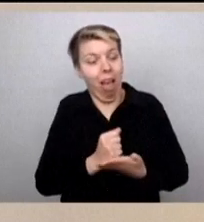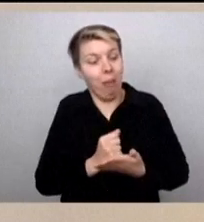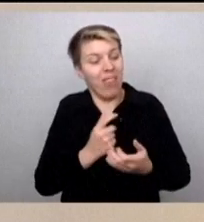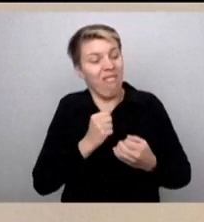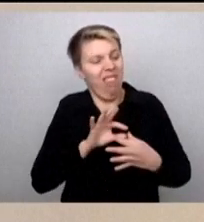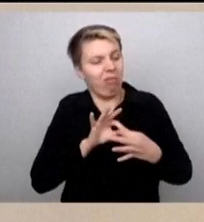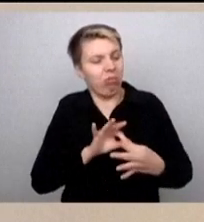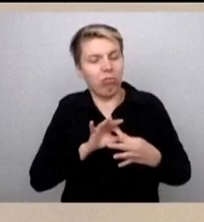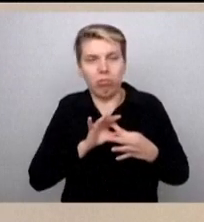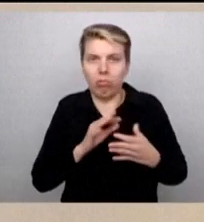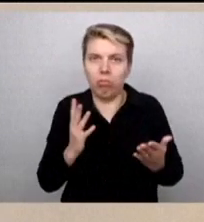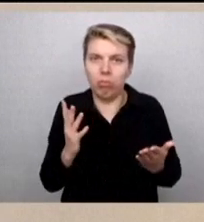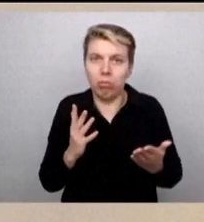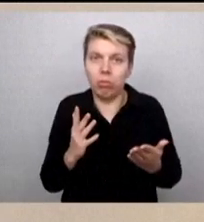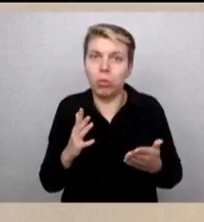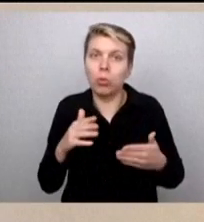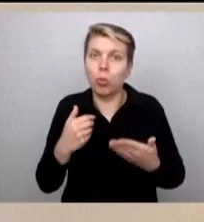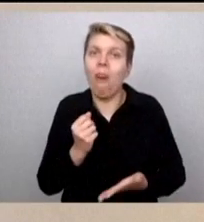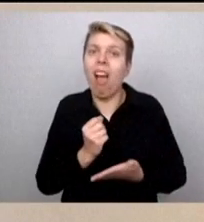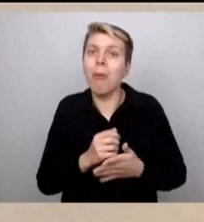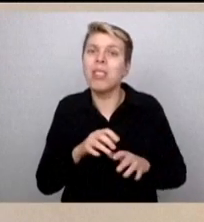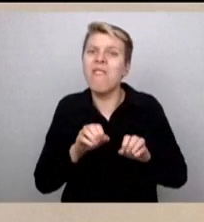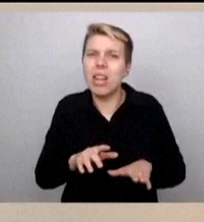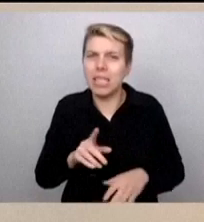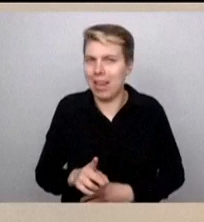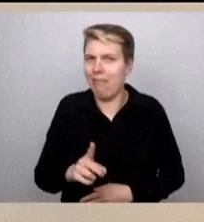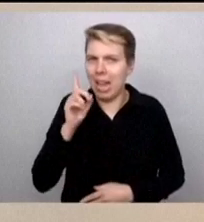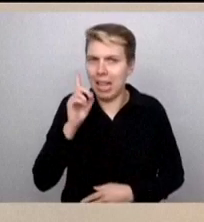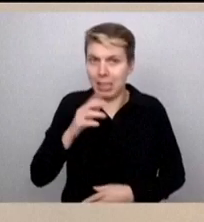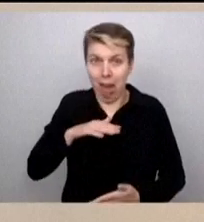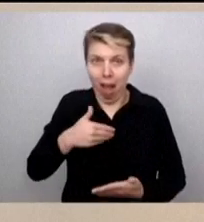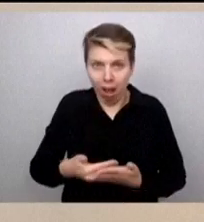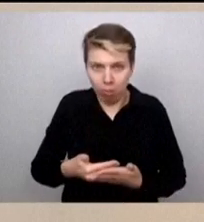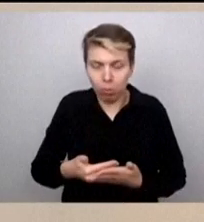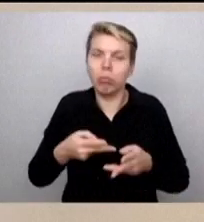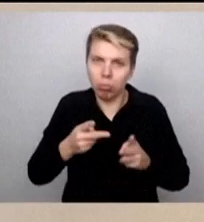Das Angebot des Amtsverzichts im letzten Jahr war sehr ernst gemeint.